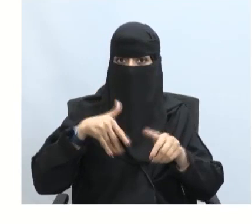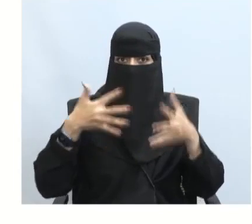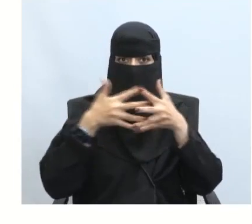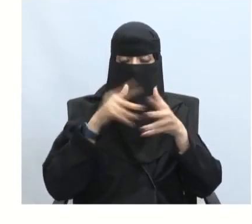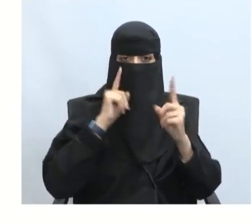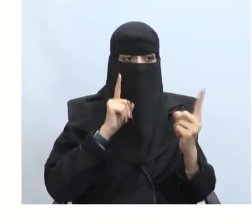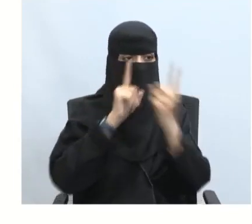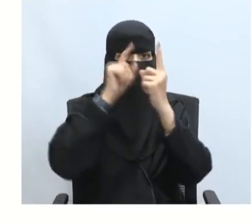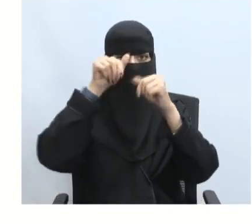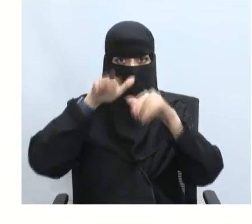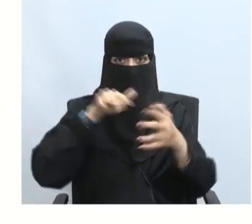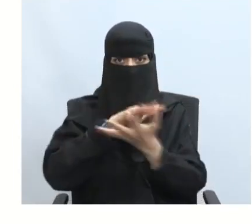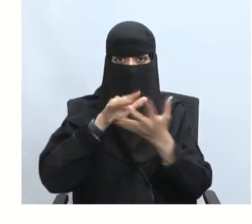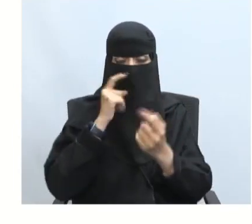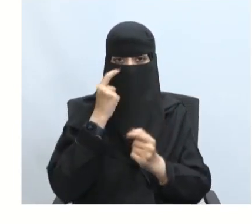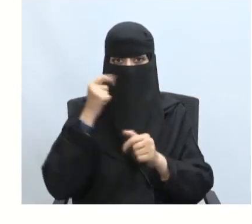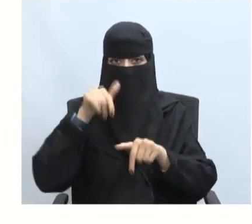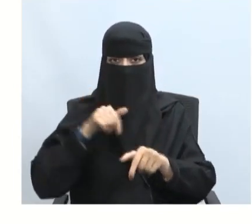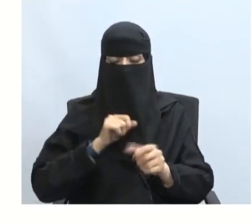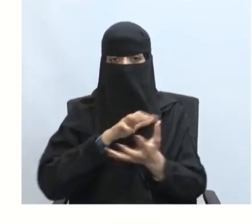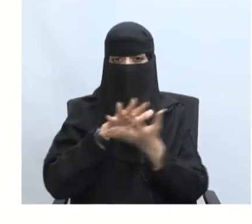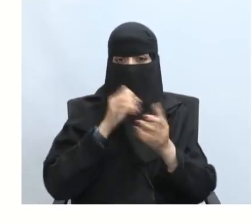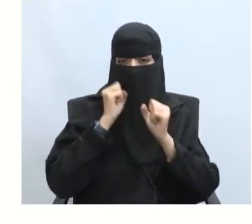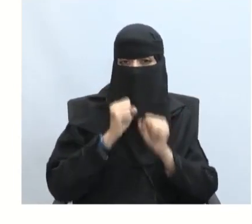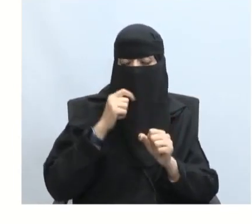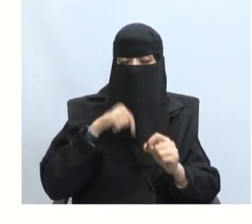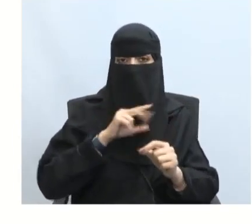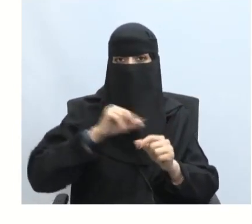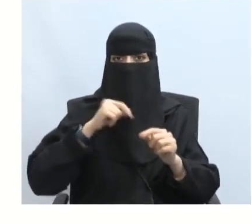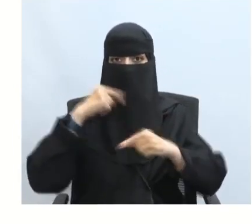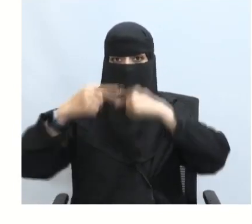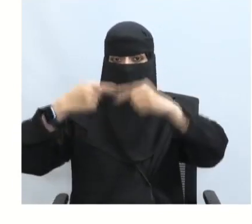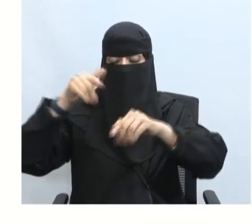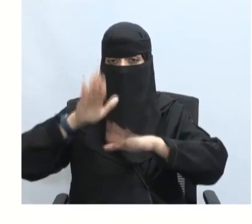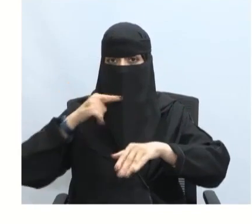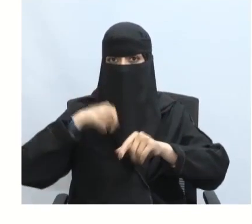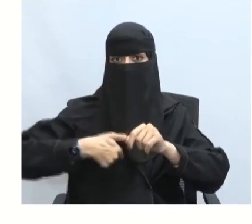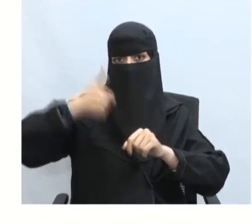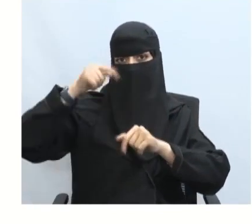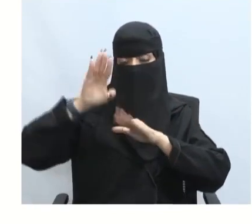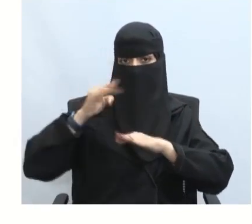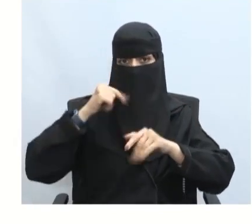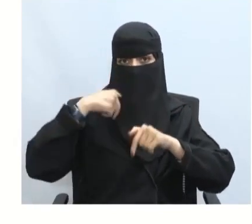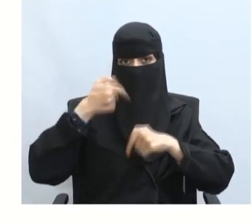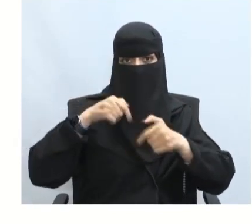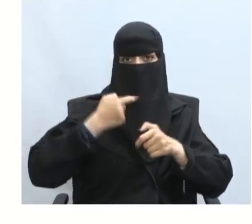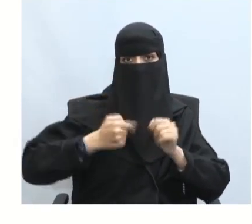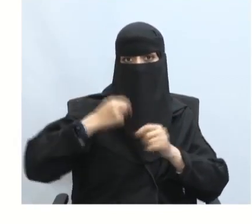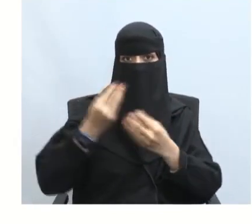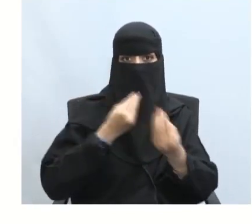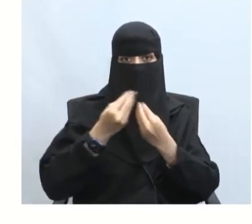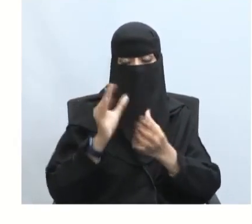مواجهة أحداث الحياة وأزماتها المتلاحقة بشكل إيجابي وبفعالية